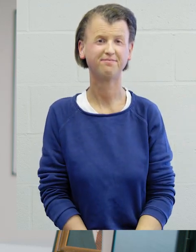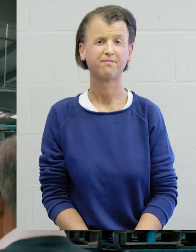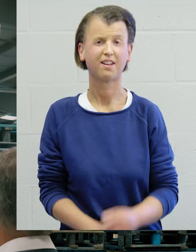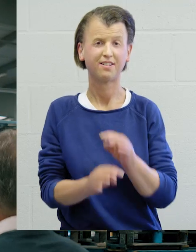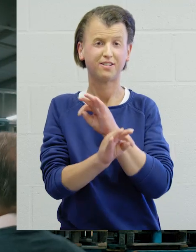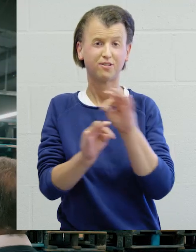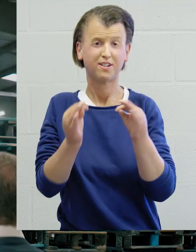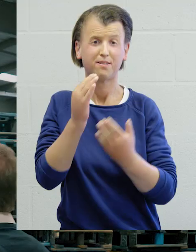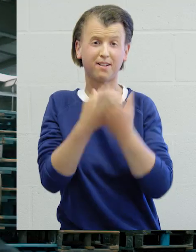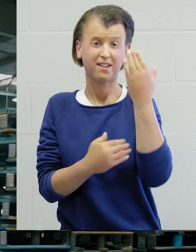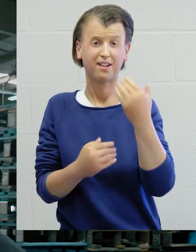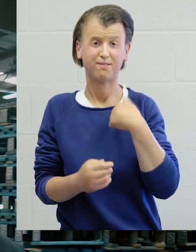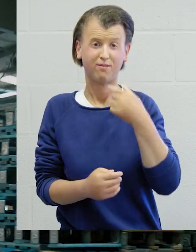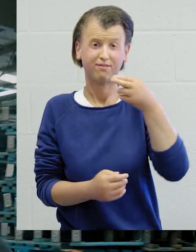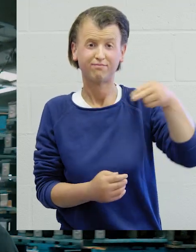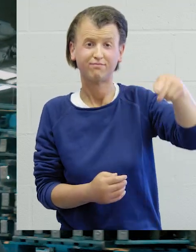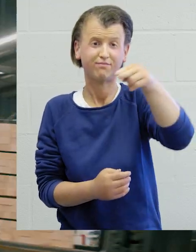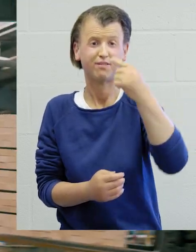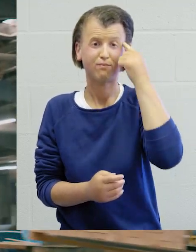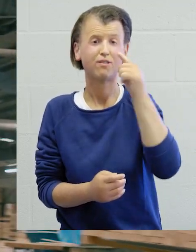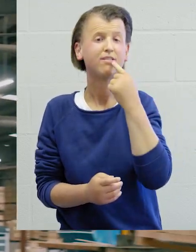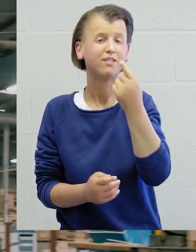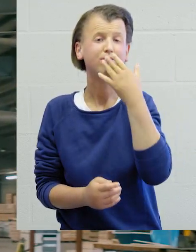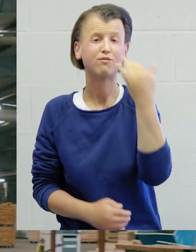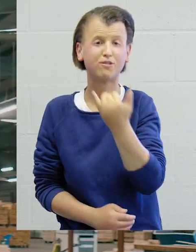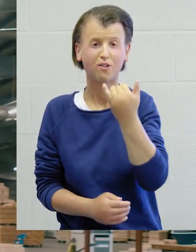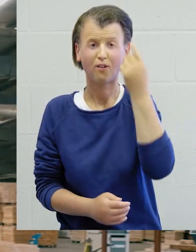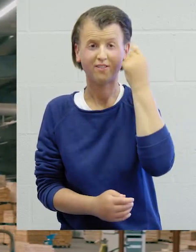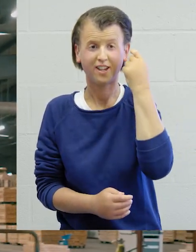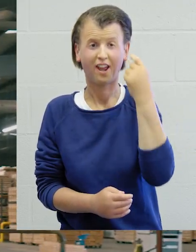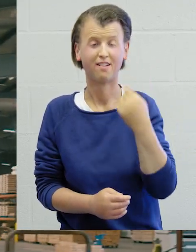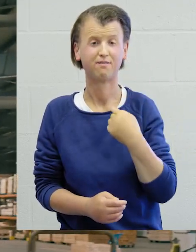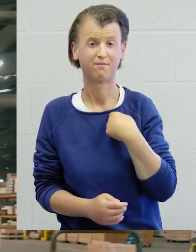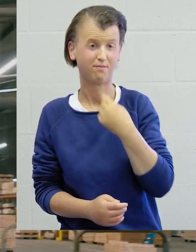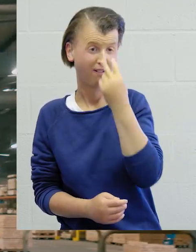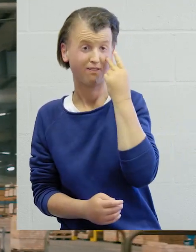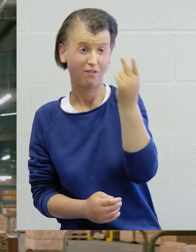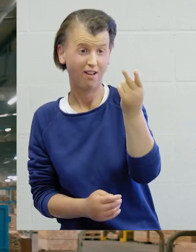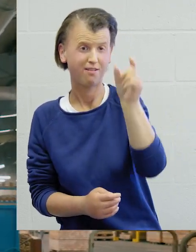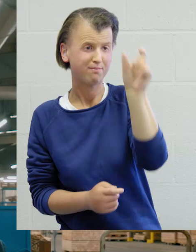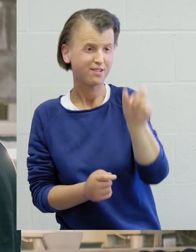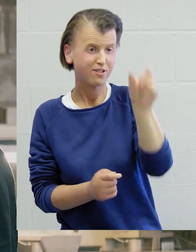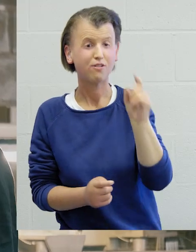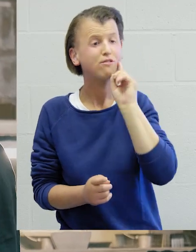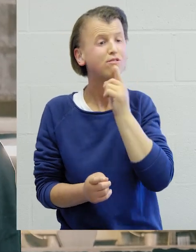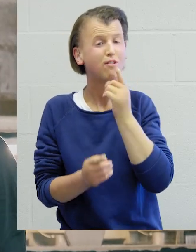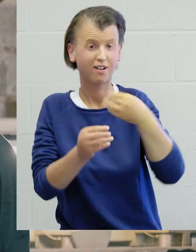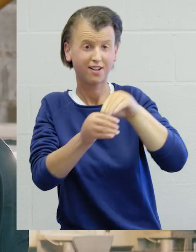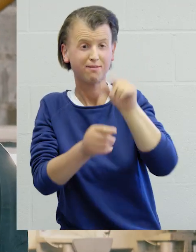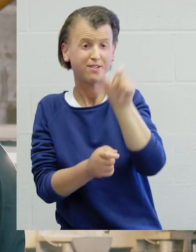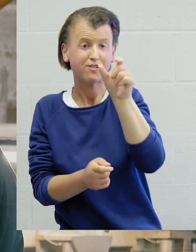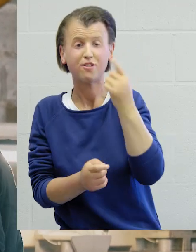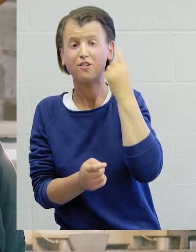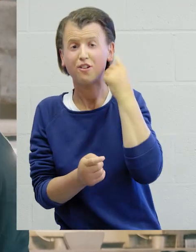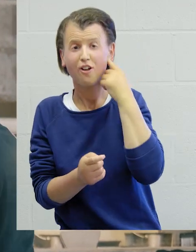du Monceau. Tous les matins, lorsque je fais mon tour pour saluer les membres du personnel, je vois